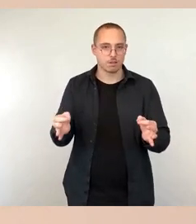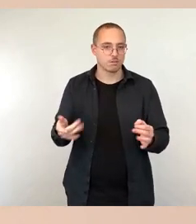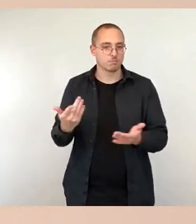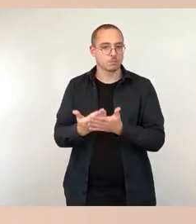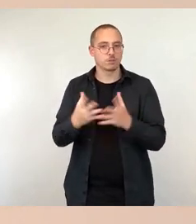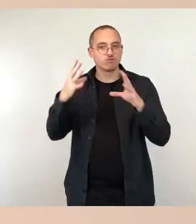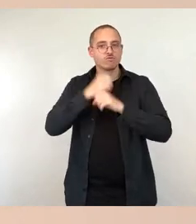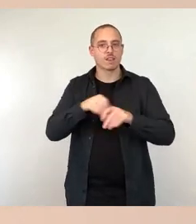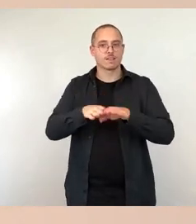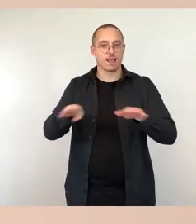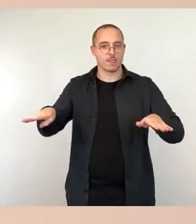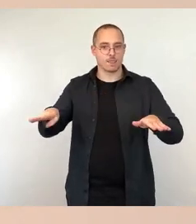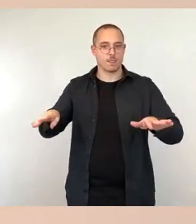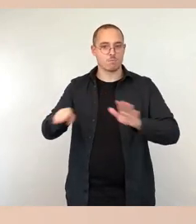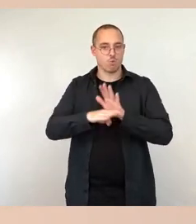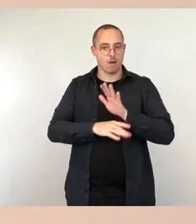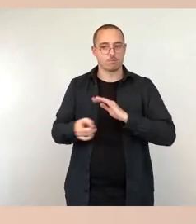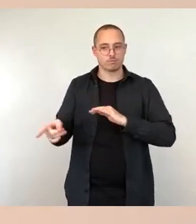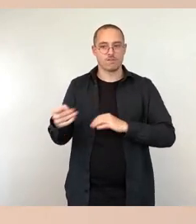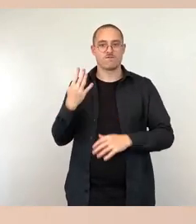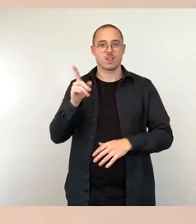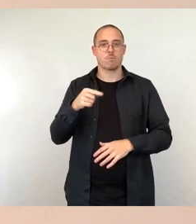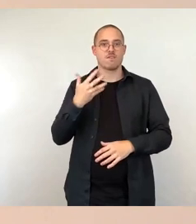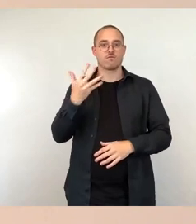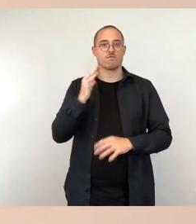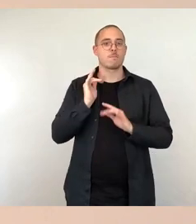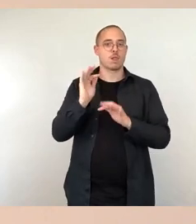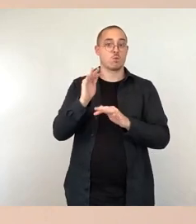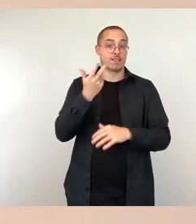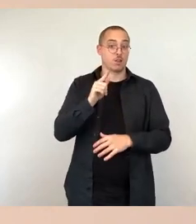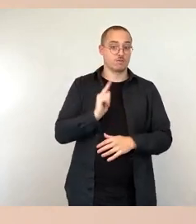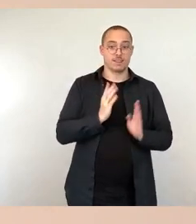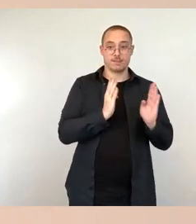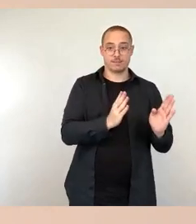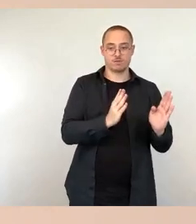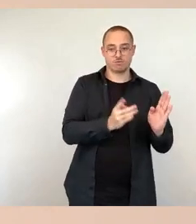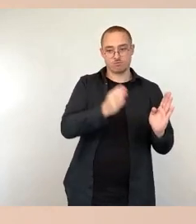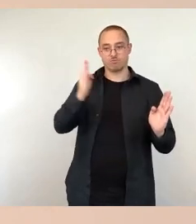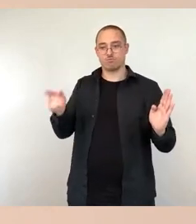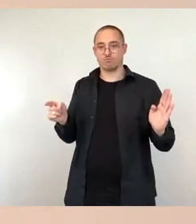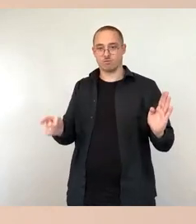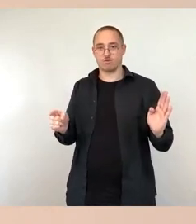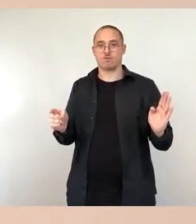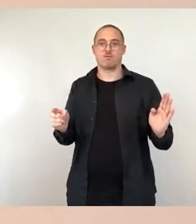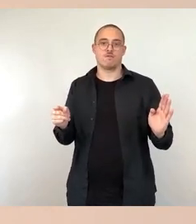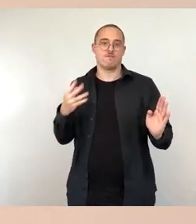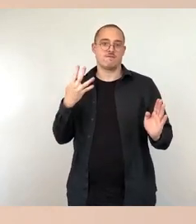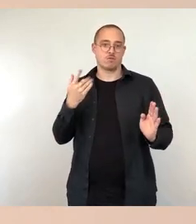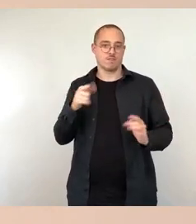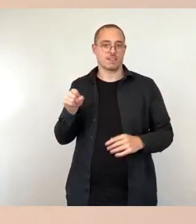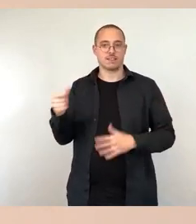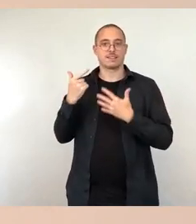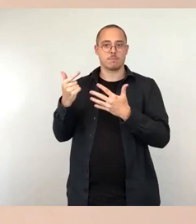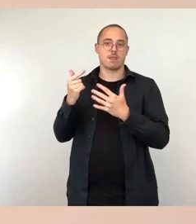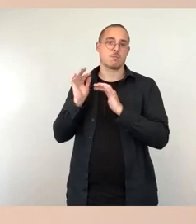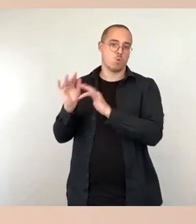hatten wir 4,5 Millionen in 23 und 7 Millionen in 2024 zur Verfügung. Die Haushaltsaufstellung